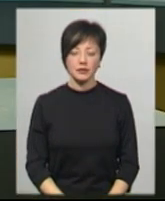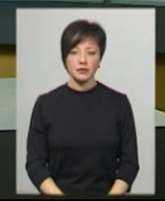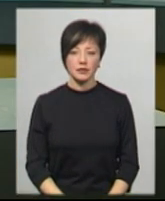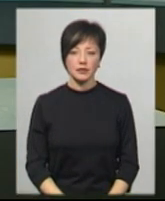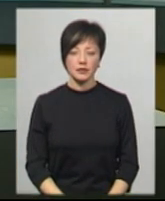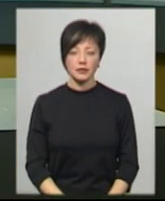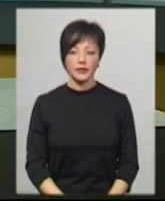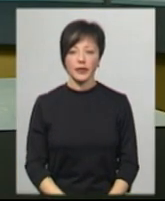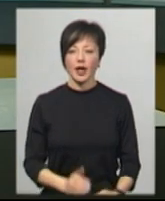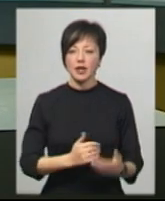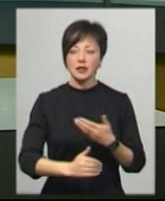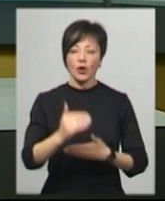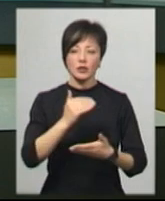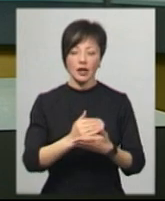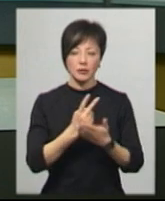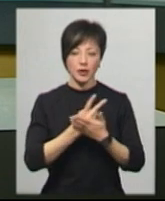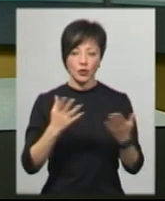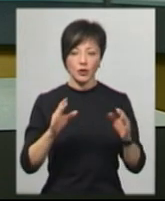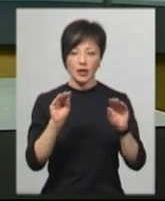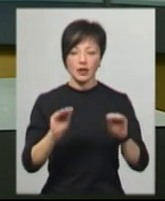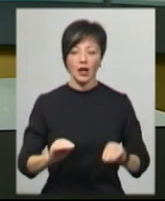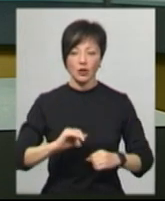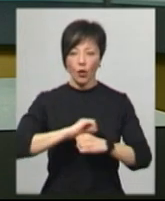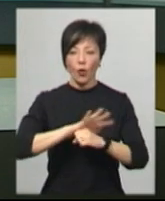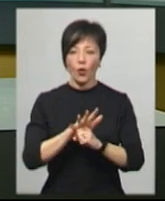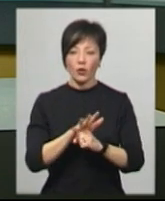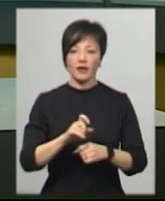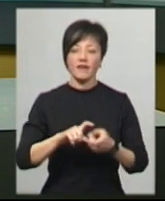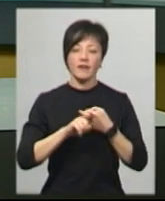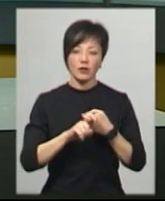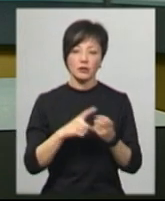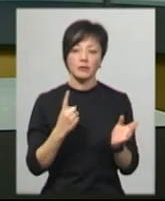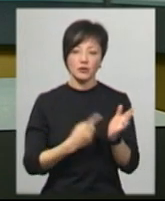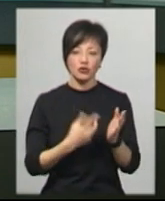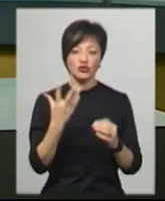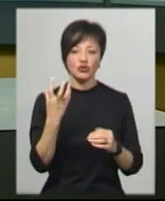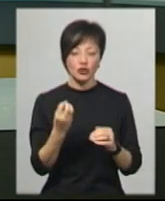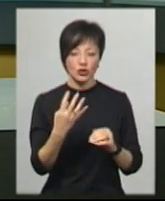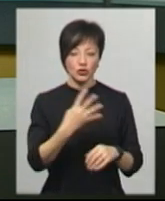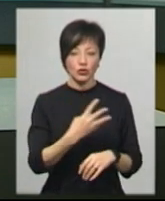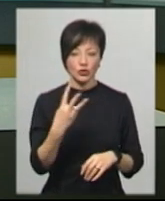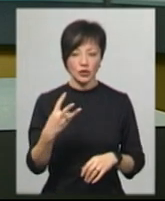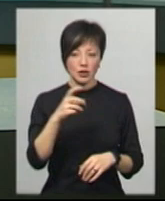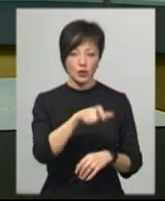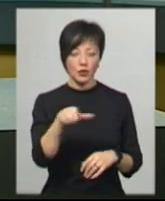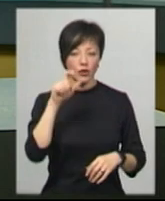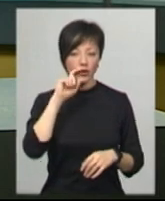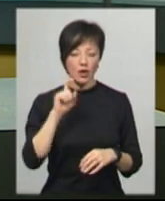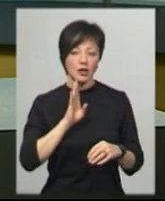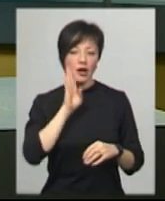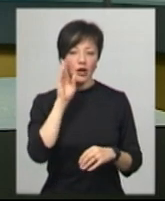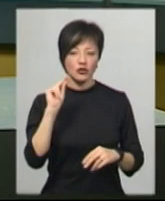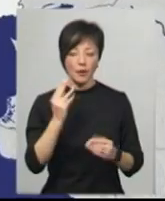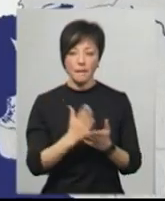За останніми оприлюдненими даними, коронавірус COVID-19 підтвердився ще у 43 людей в Україні. На ранок